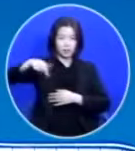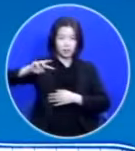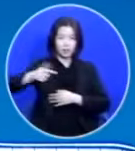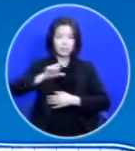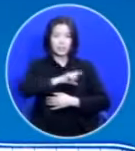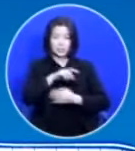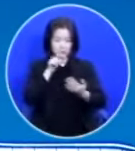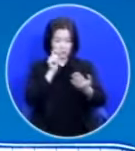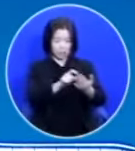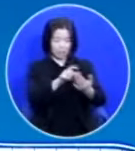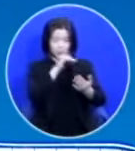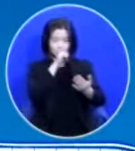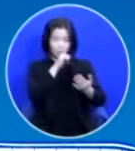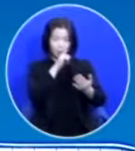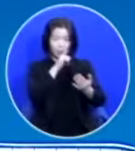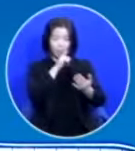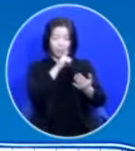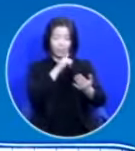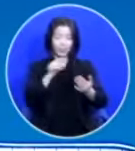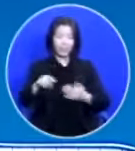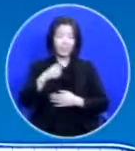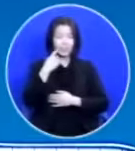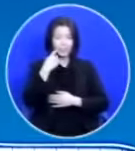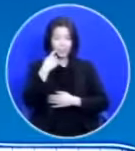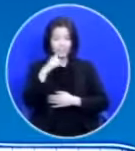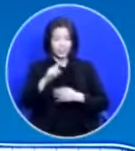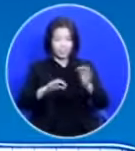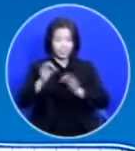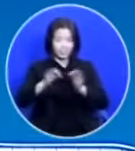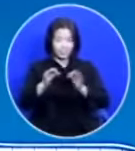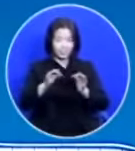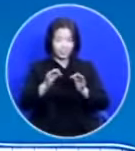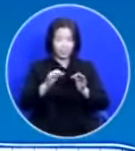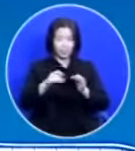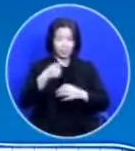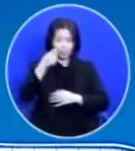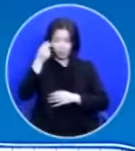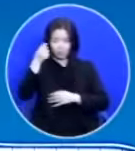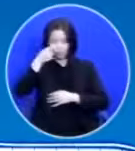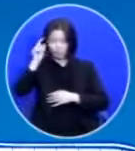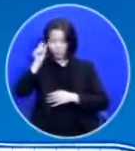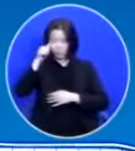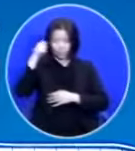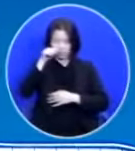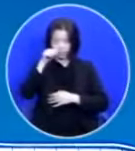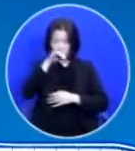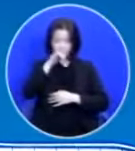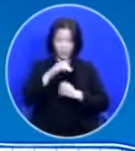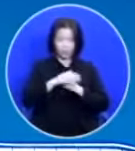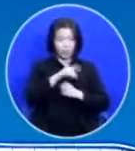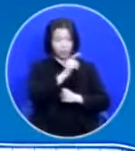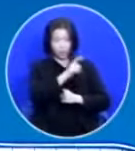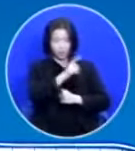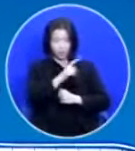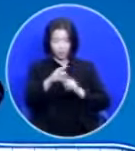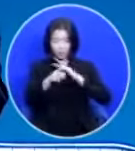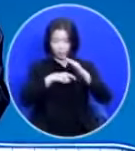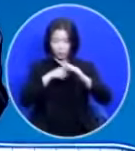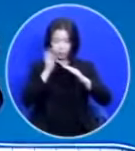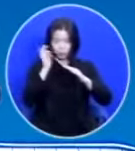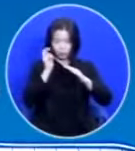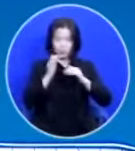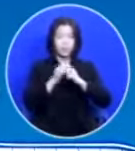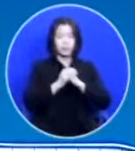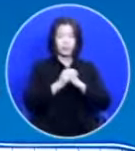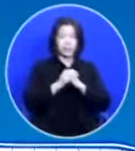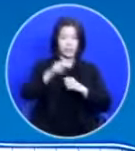이 금은방 주인이 금방 눈치가 챘어요 아 이 사람이 도둑놈이구나 스펄전 목사님